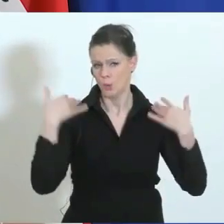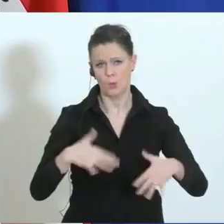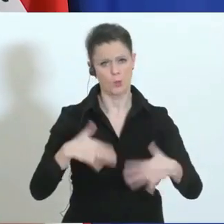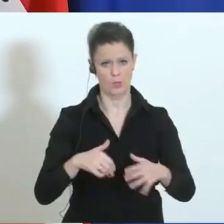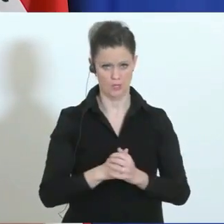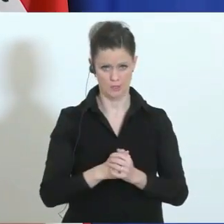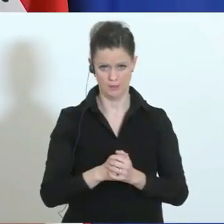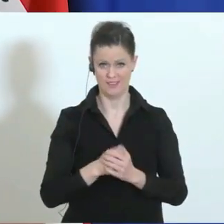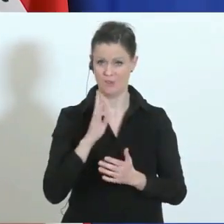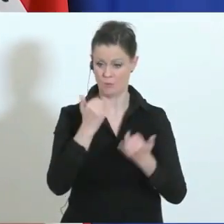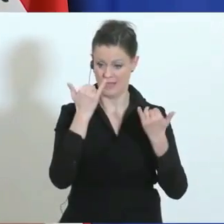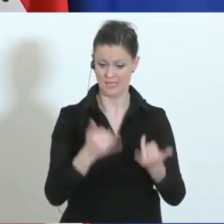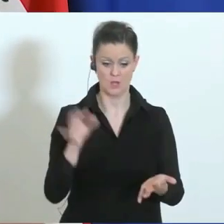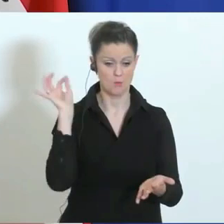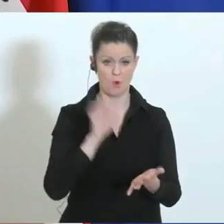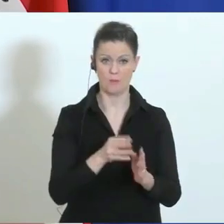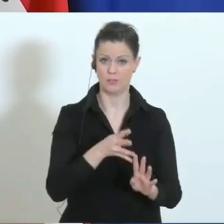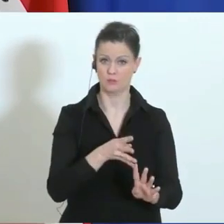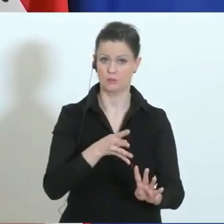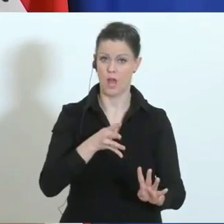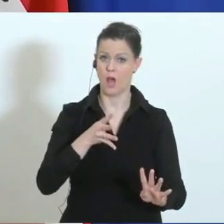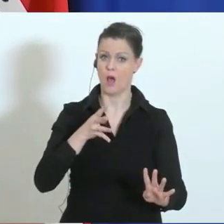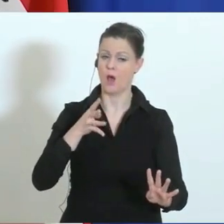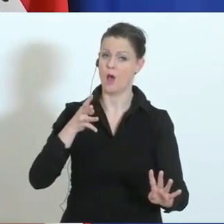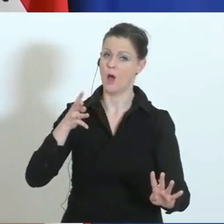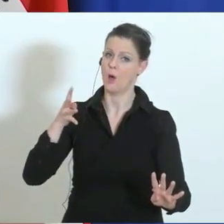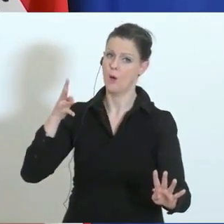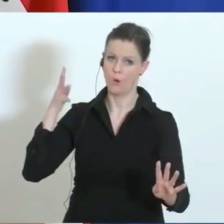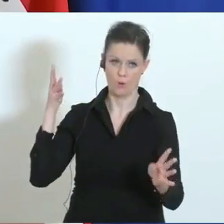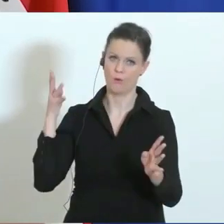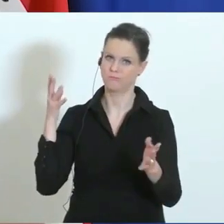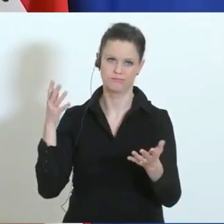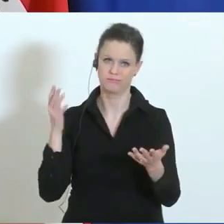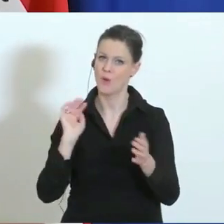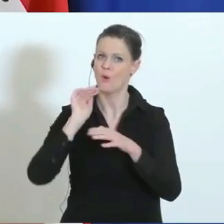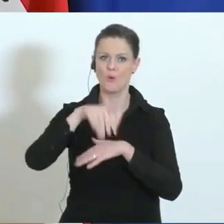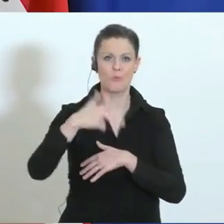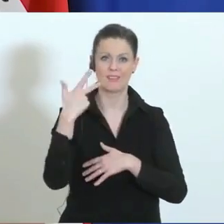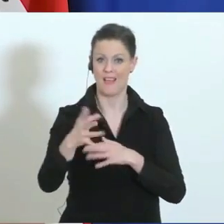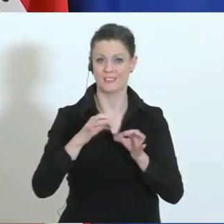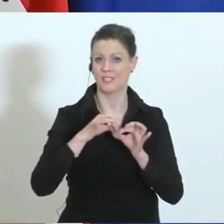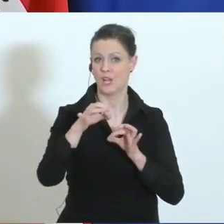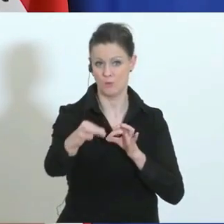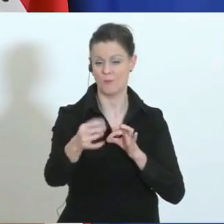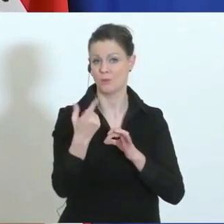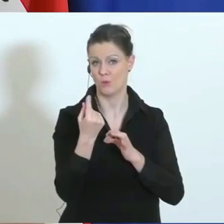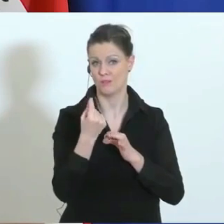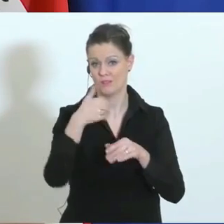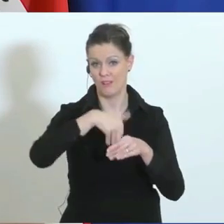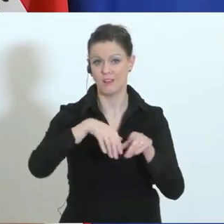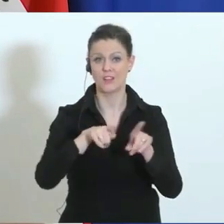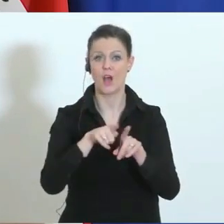wir haben mittlerweile einen Stau, der weit zurückreicht, über 30 Kilometer Stau heißt auch immer Verkehrsgefährdung.